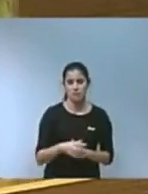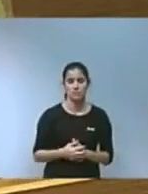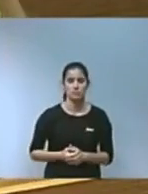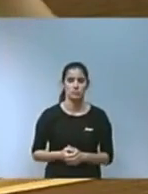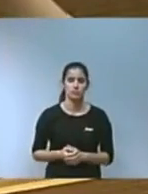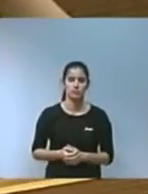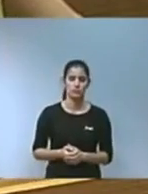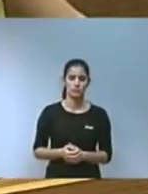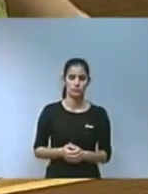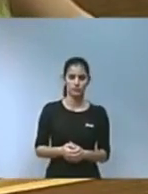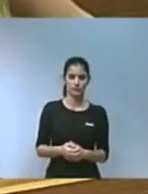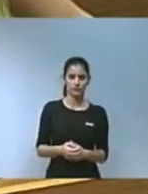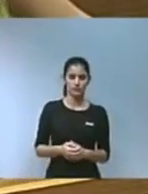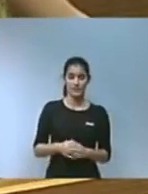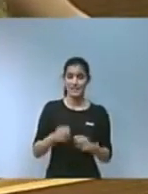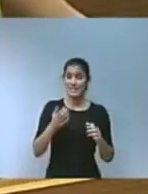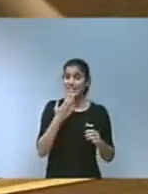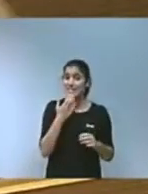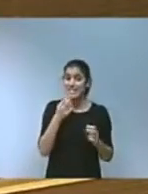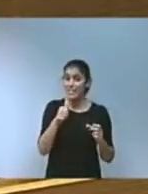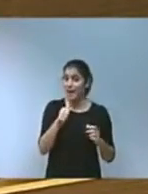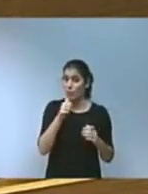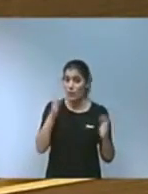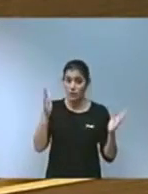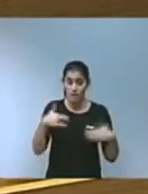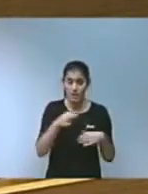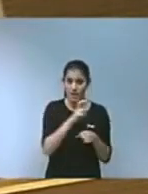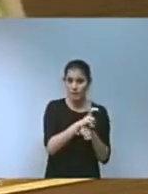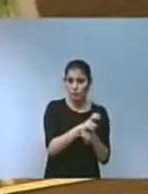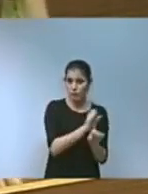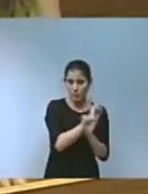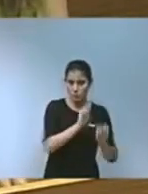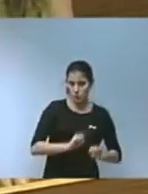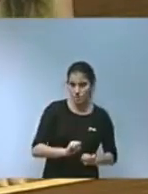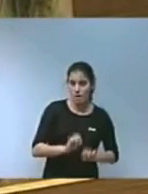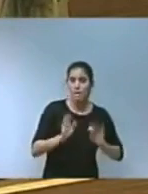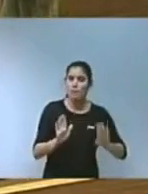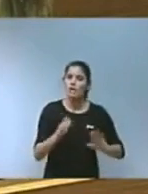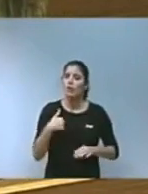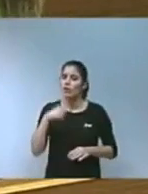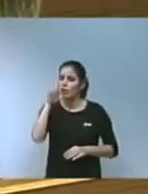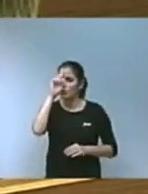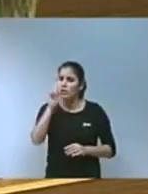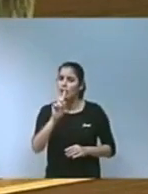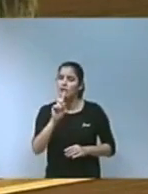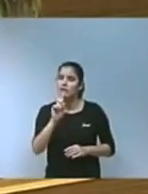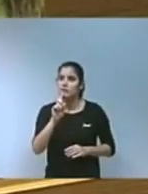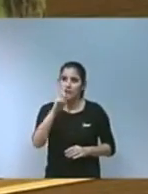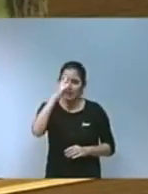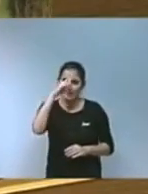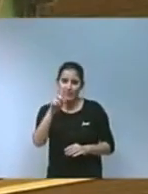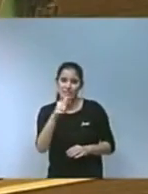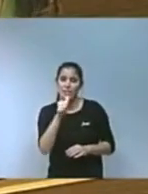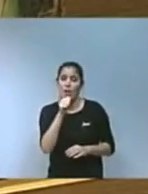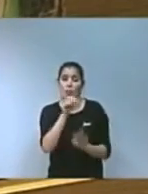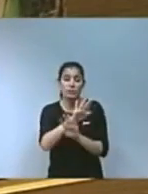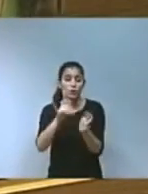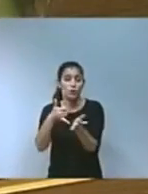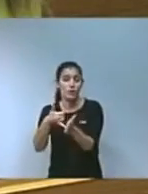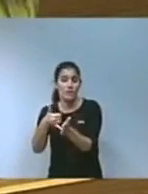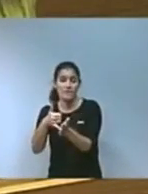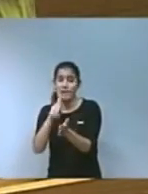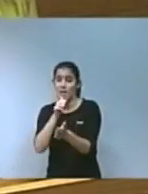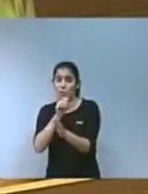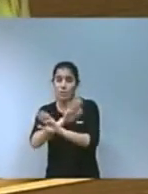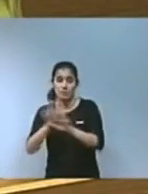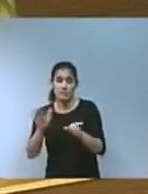Sense aigua no viu l'agricultura Però tots sabem que no és l'aigua l'únic element de vulnerabilitat per al camp valencià